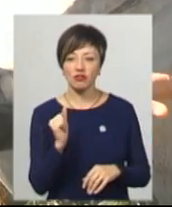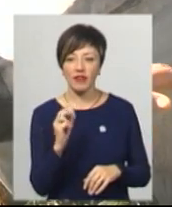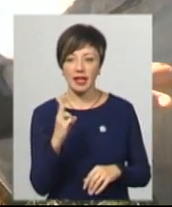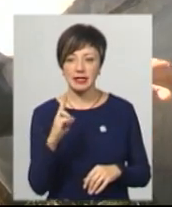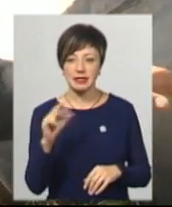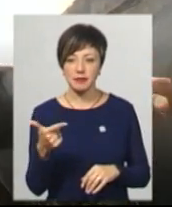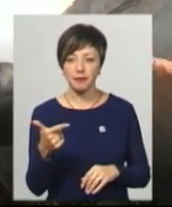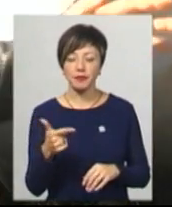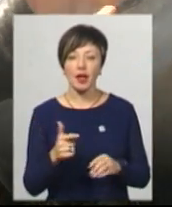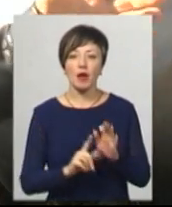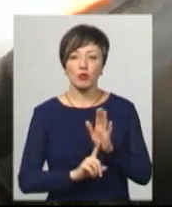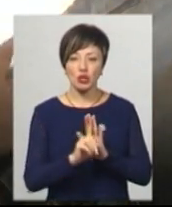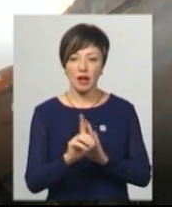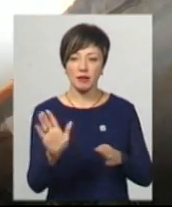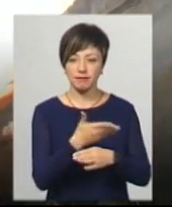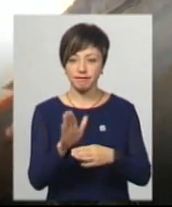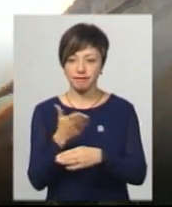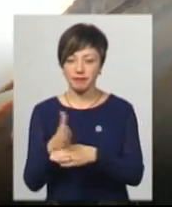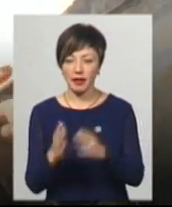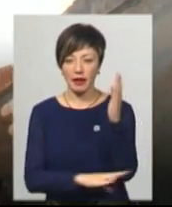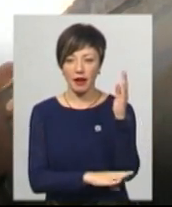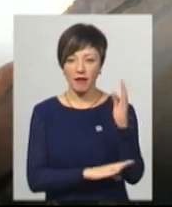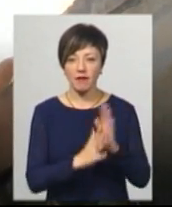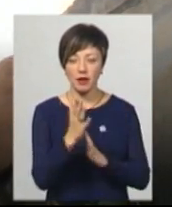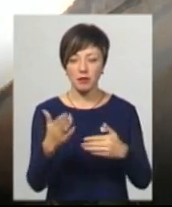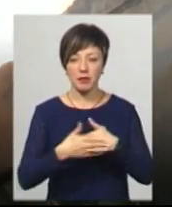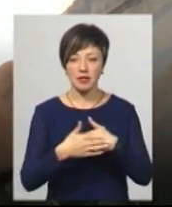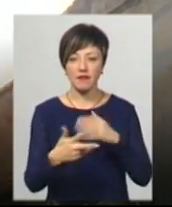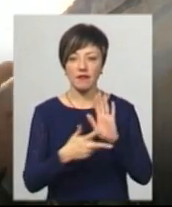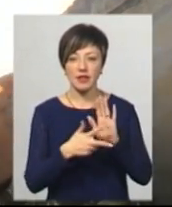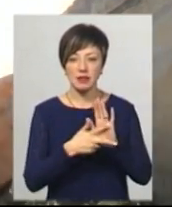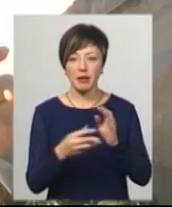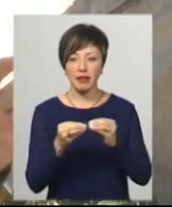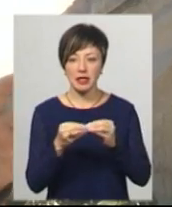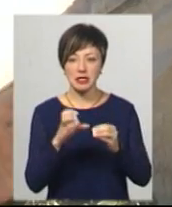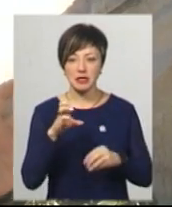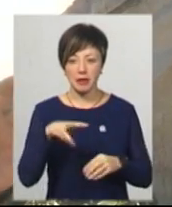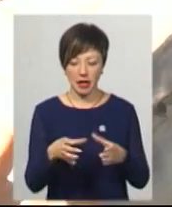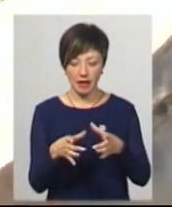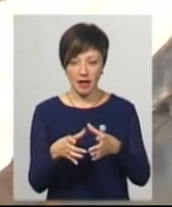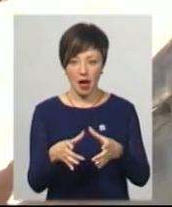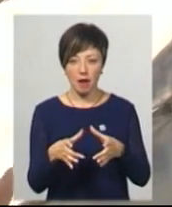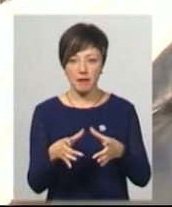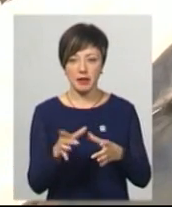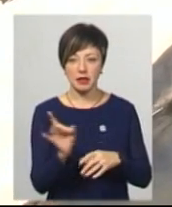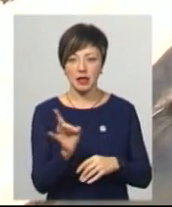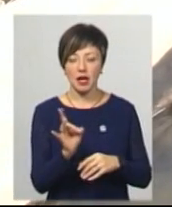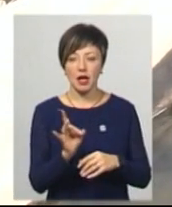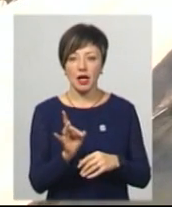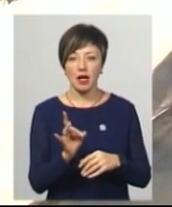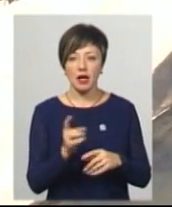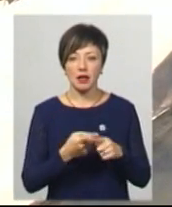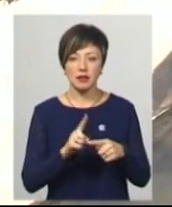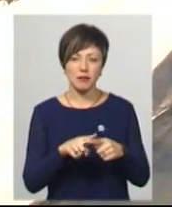почали звільняти цю територію від дерев. Дерева виросли вже десь біля 80 сантиметрів в діаметрі. Пару років поливали